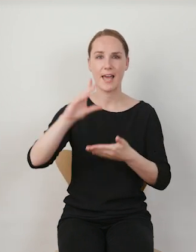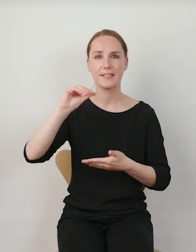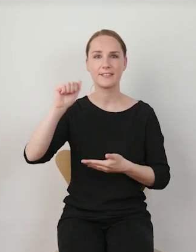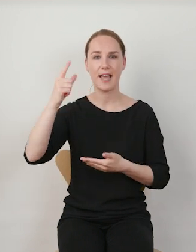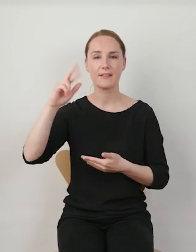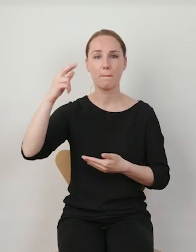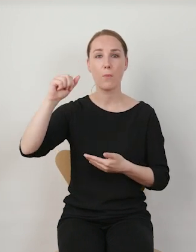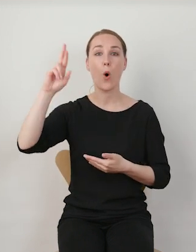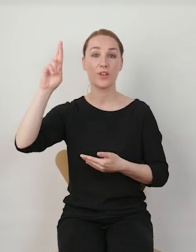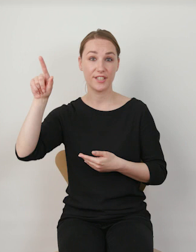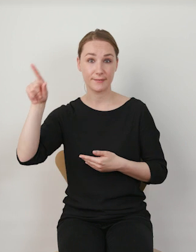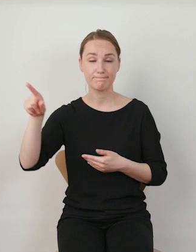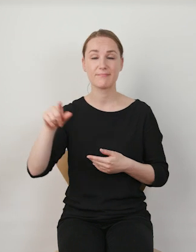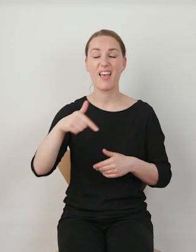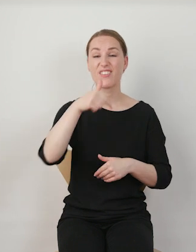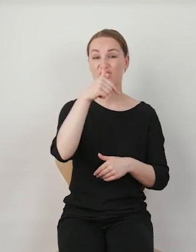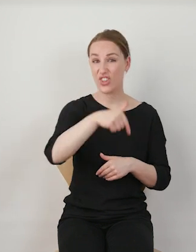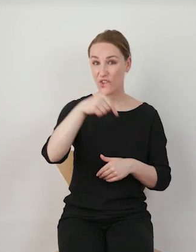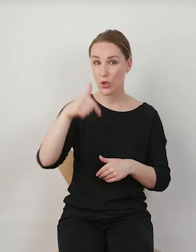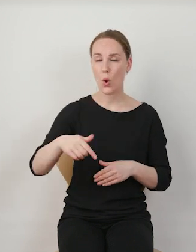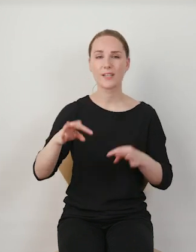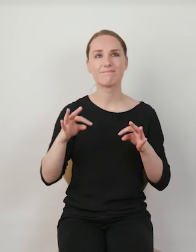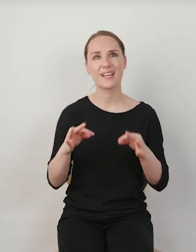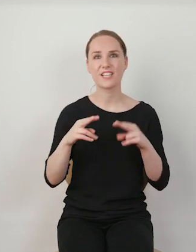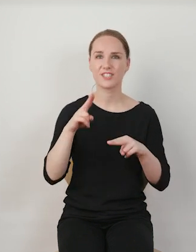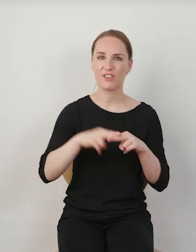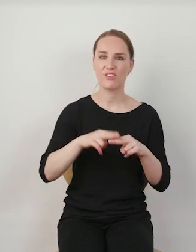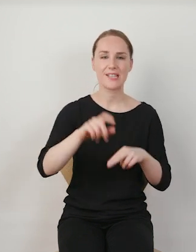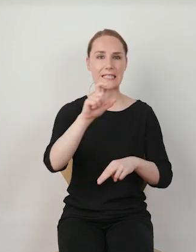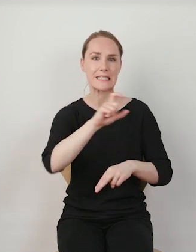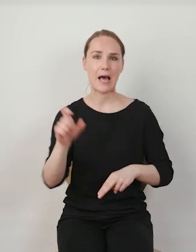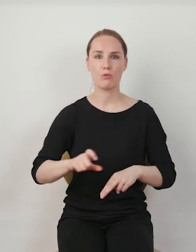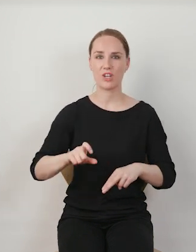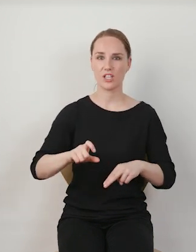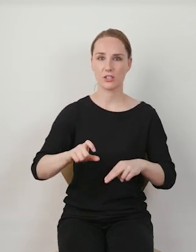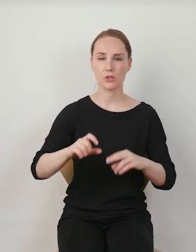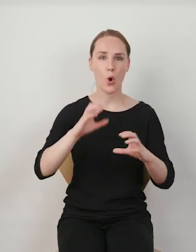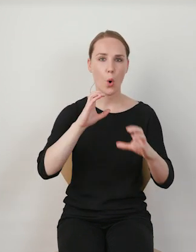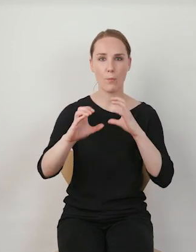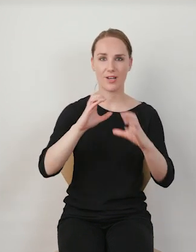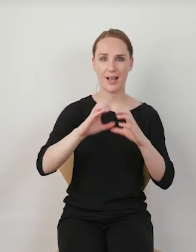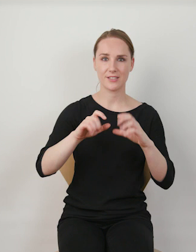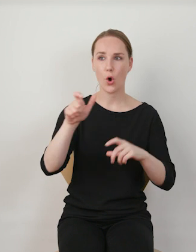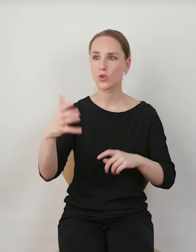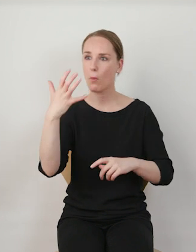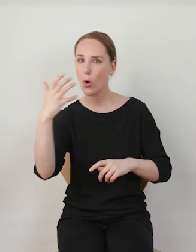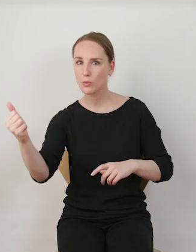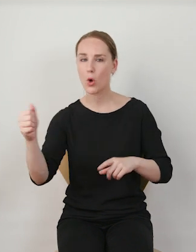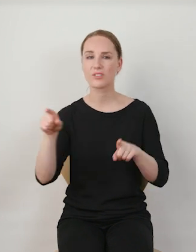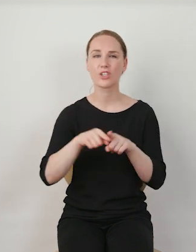Moir, wskazując na to, że TikTok stał się takim narzędziem ciągłej komunikacji z odbiorcami, z potencjalnymi